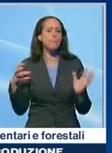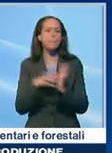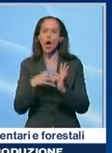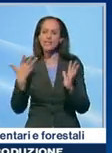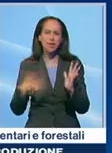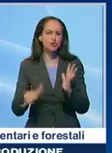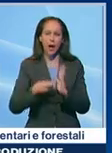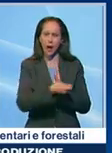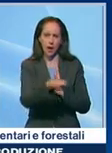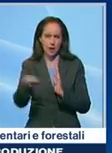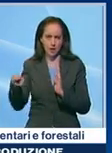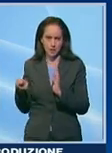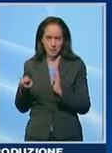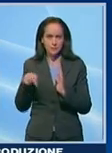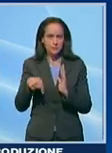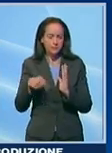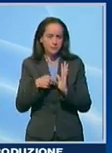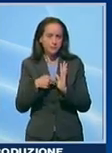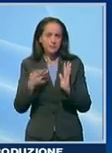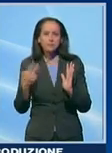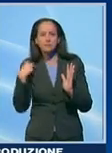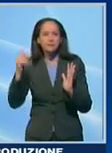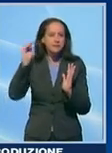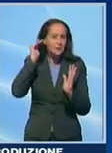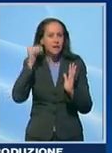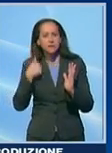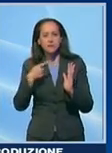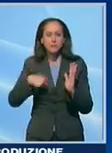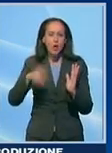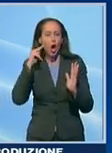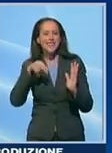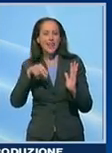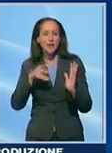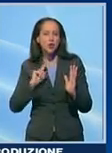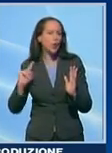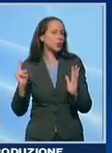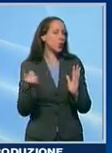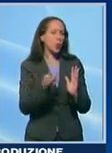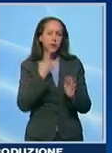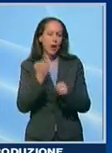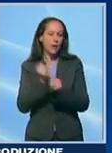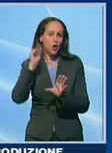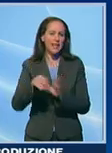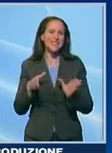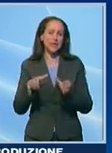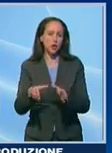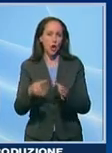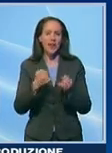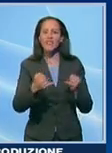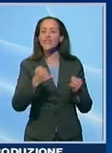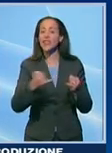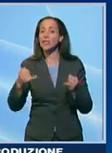circolata e su cui stiamo raccogliendo le osservazioni di tutto il settore. Grazie. È aperto un tavolo con la